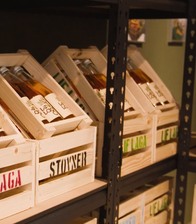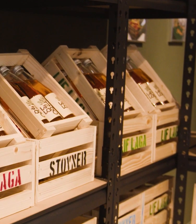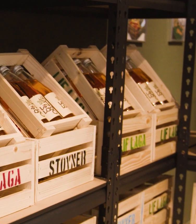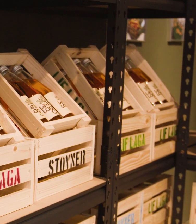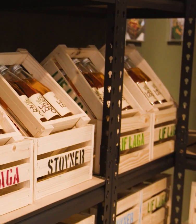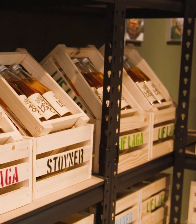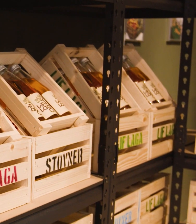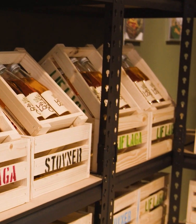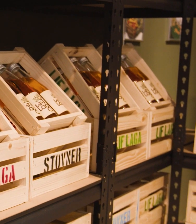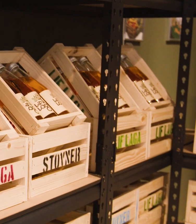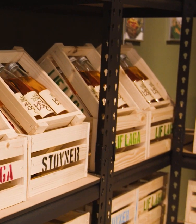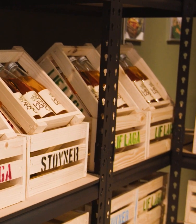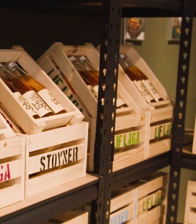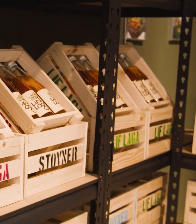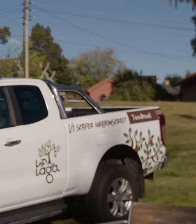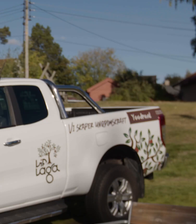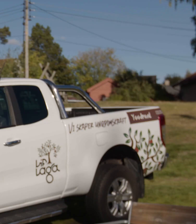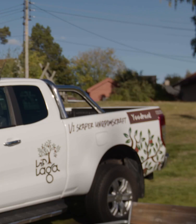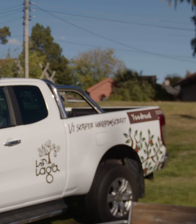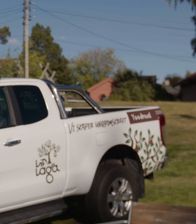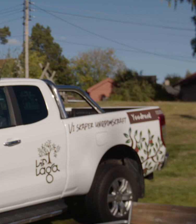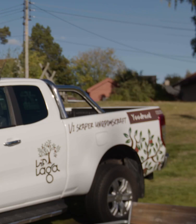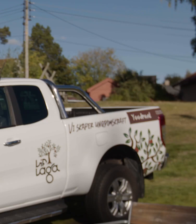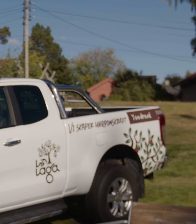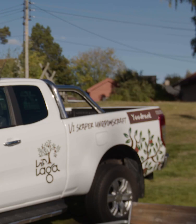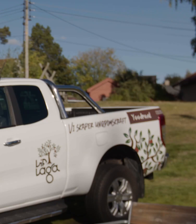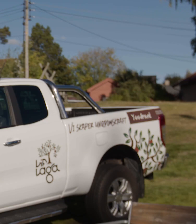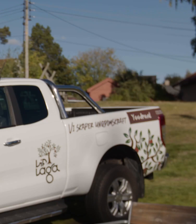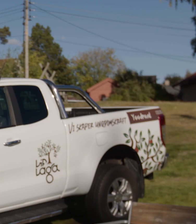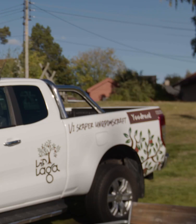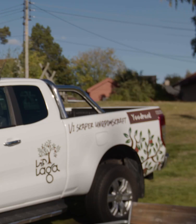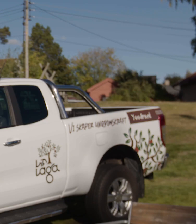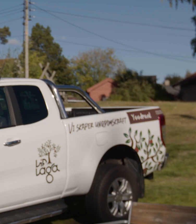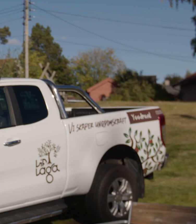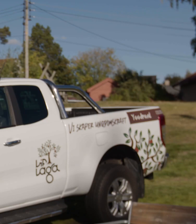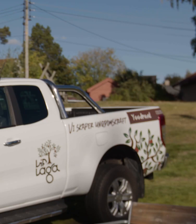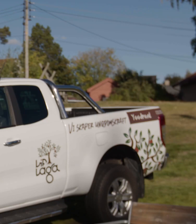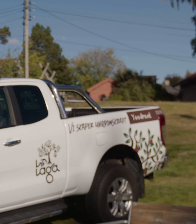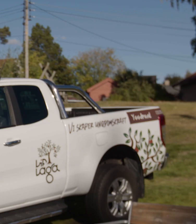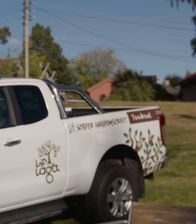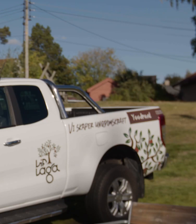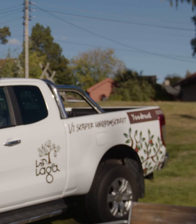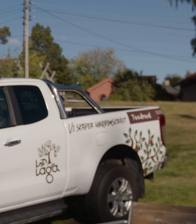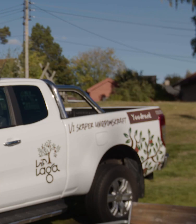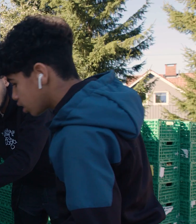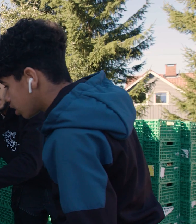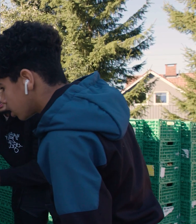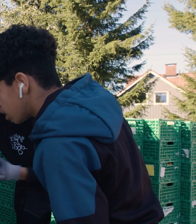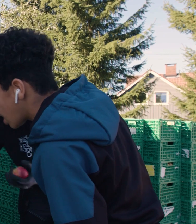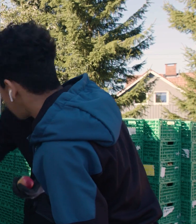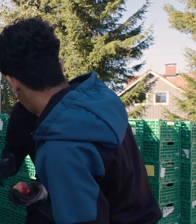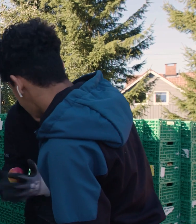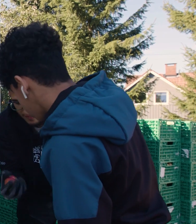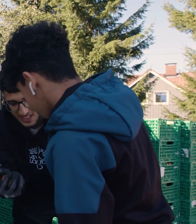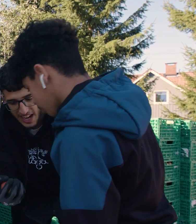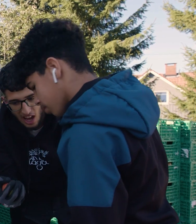hvor overskuddet går tilbake til ungdommen. Jeg har jo jobbet med barn og ungdom siden jeg var ungdom selv. Jeg ble hanka inn når var 18 år, og har jobbet i